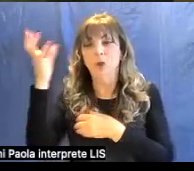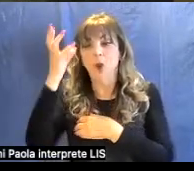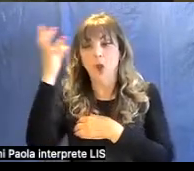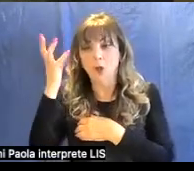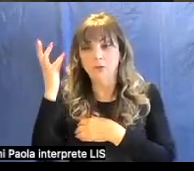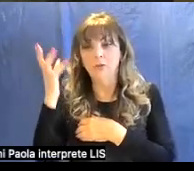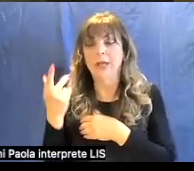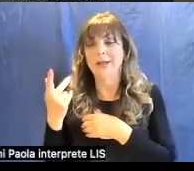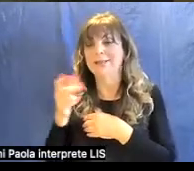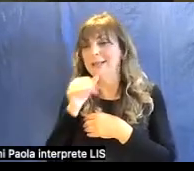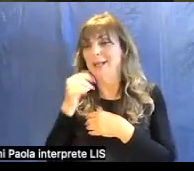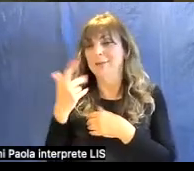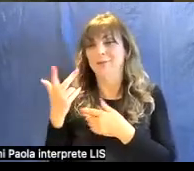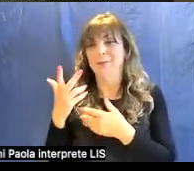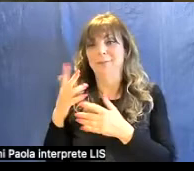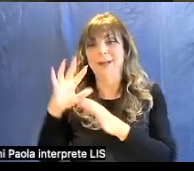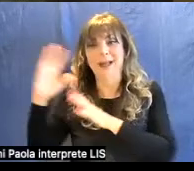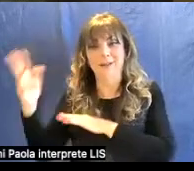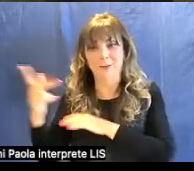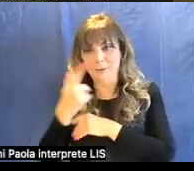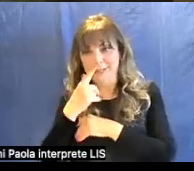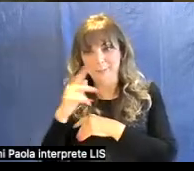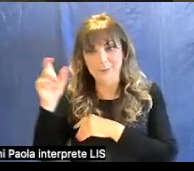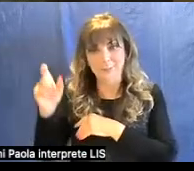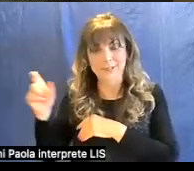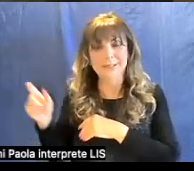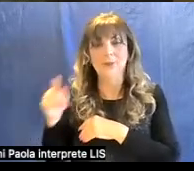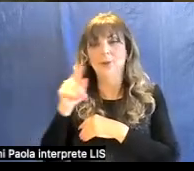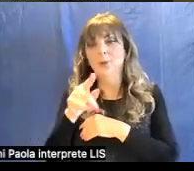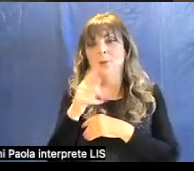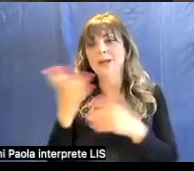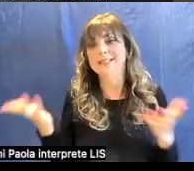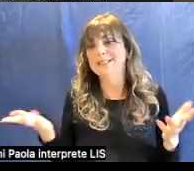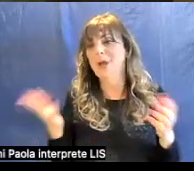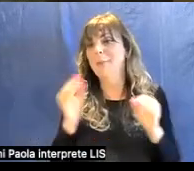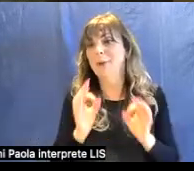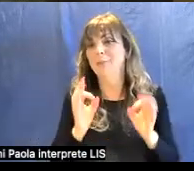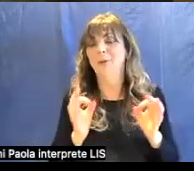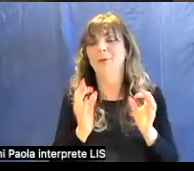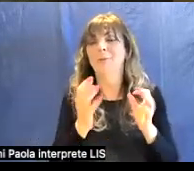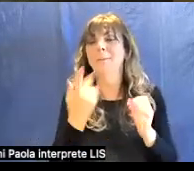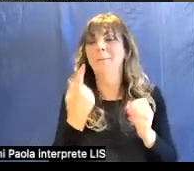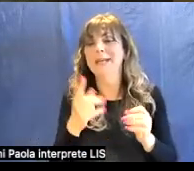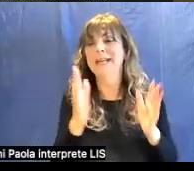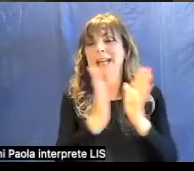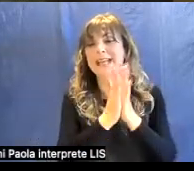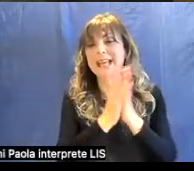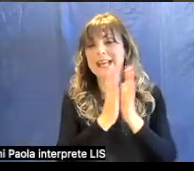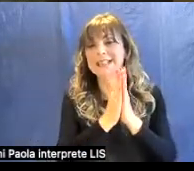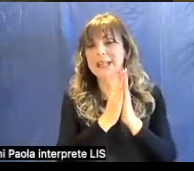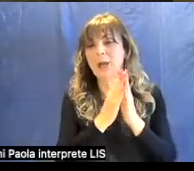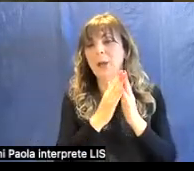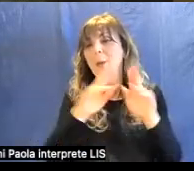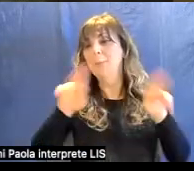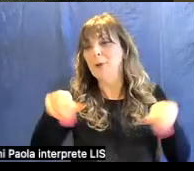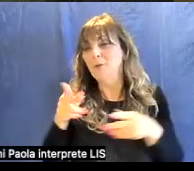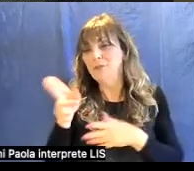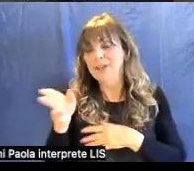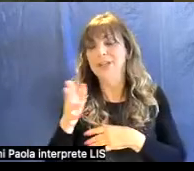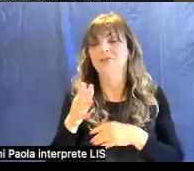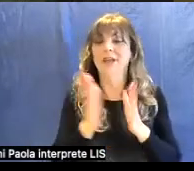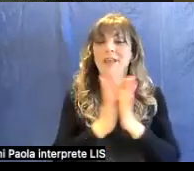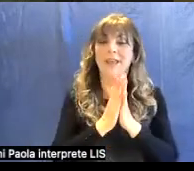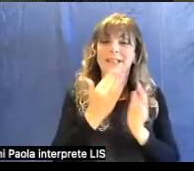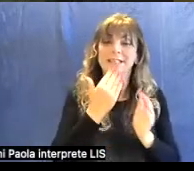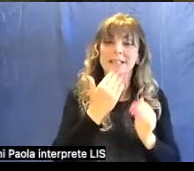che ha una destinazione diversa cioè una chiesa di provincia, la chiesa di San Francesco a Montevarchi ed